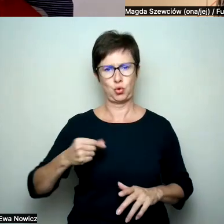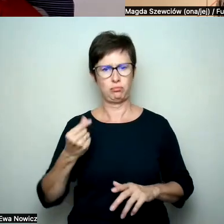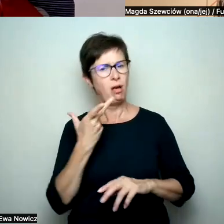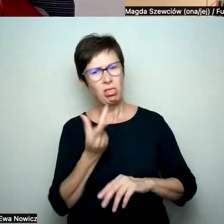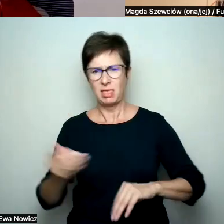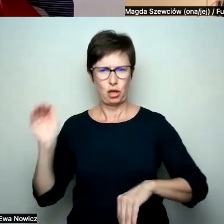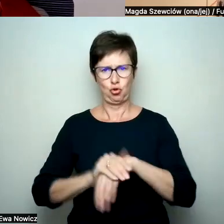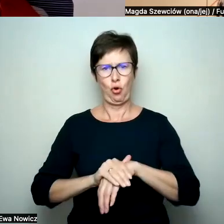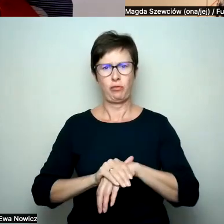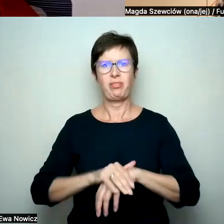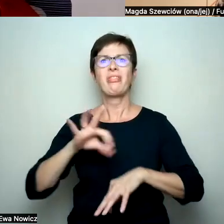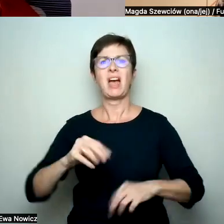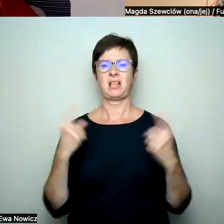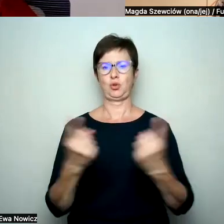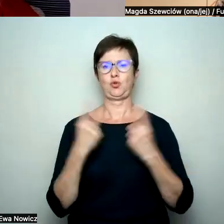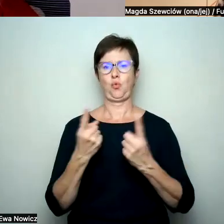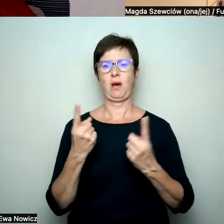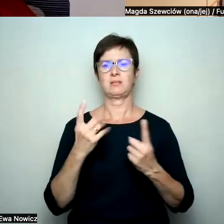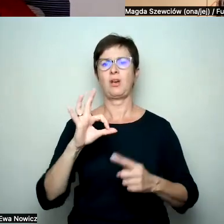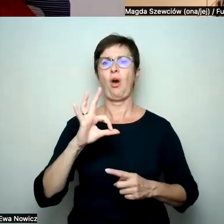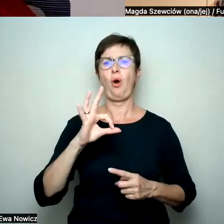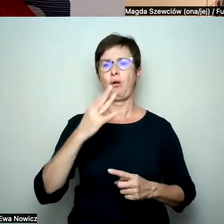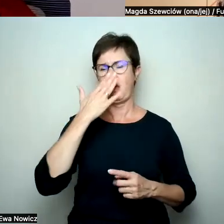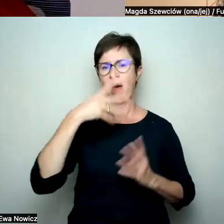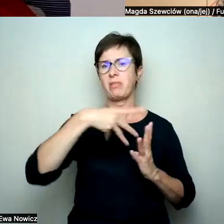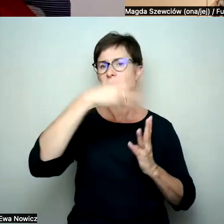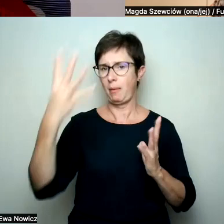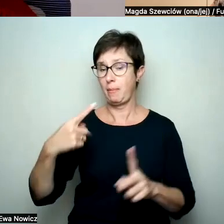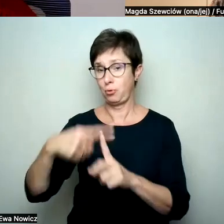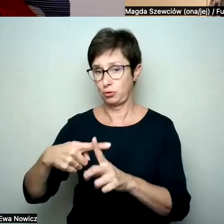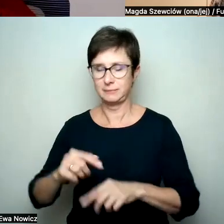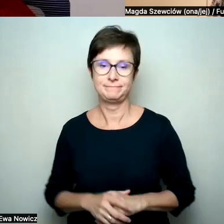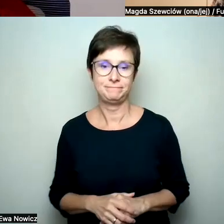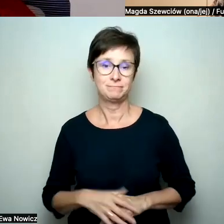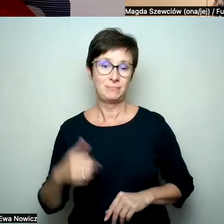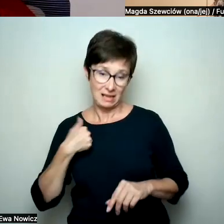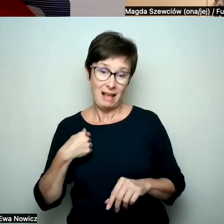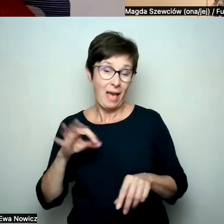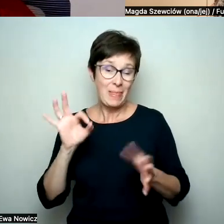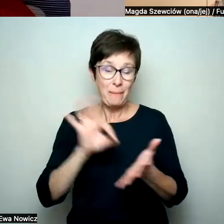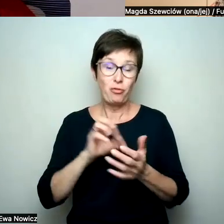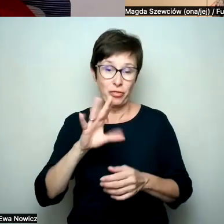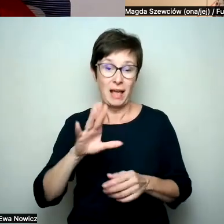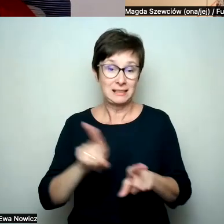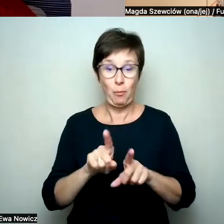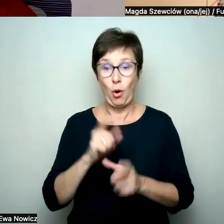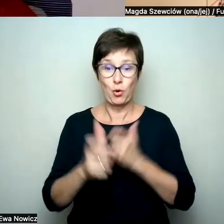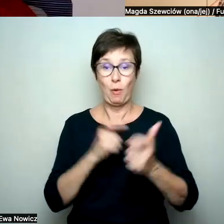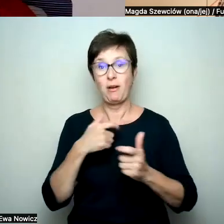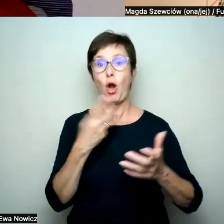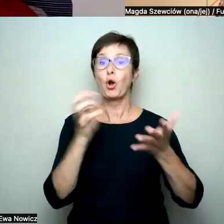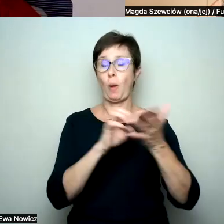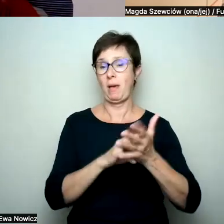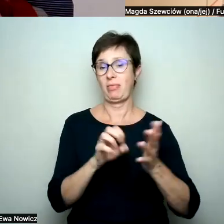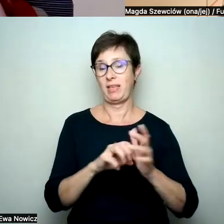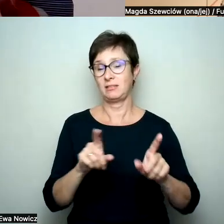którą obecnie mamy. Bardzo jest mi to bliskie. pewnie jakbym pisała komentarz, to bym napisała tak samo, bo naprawdę myślę, że to jest